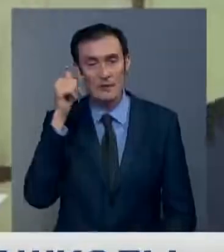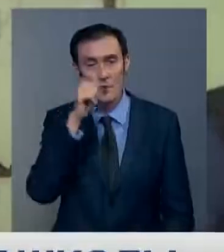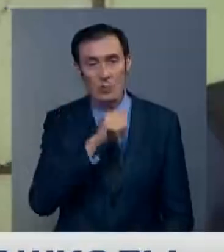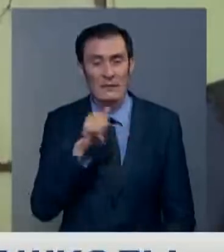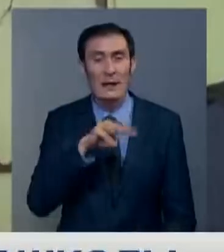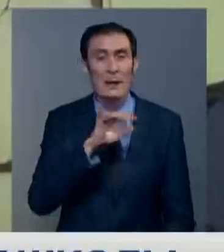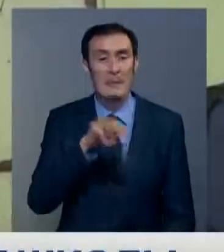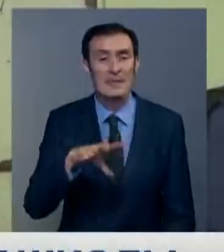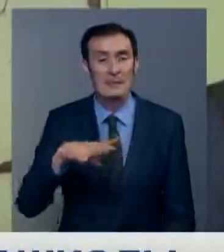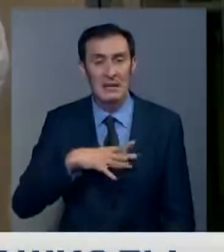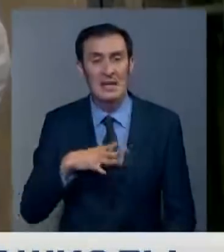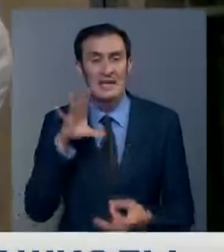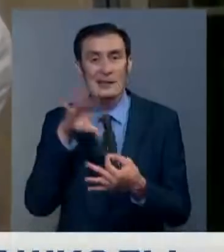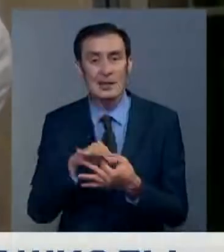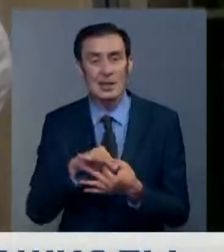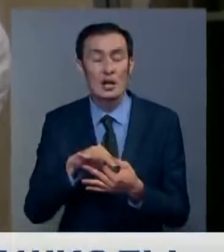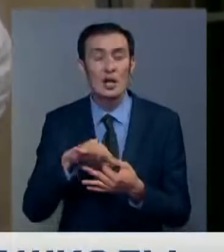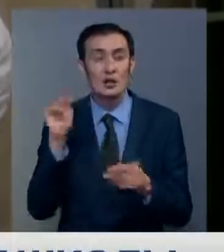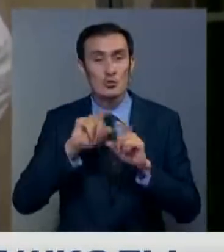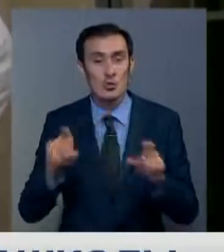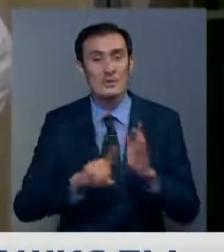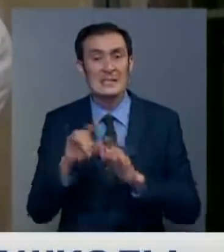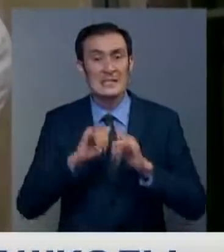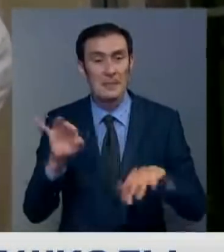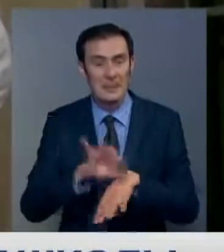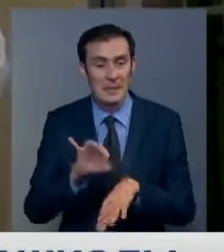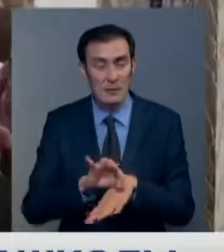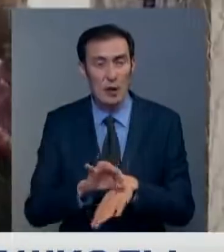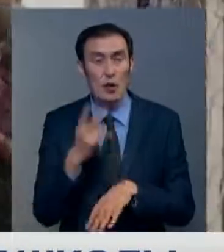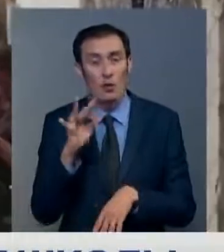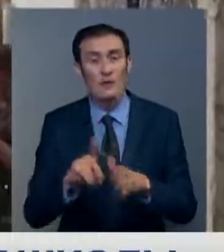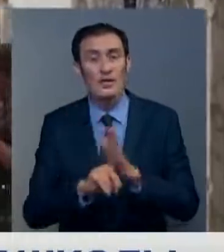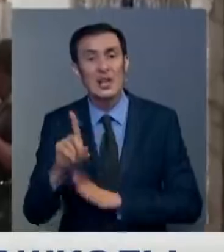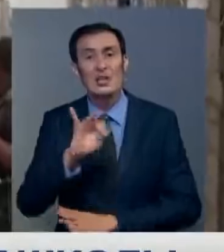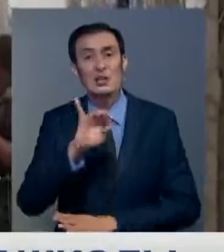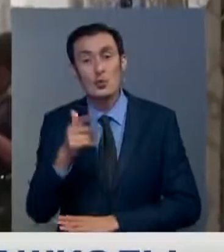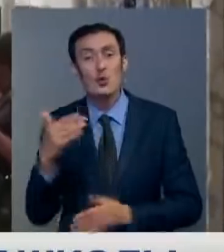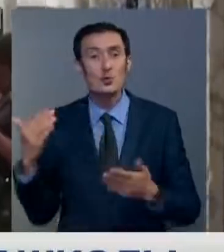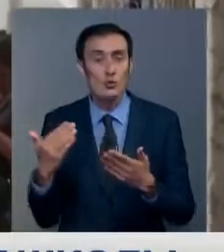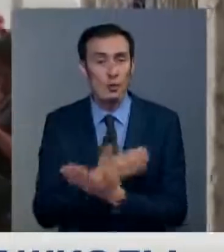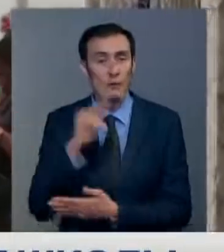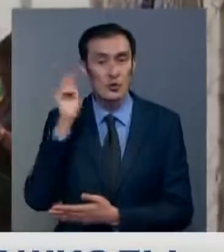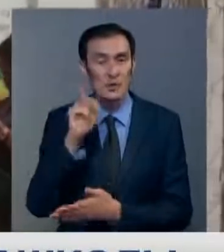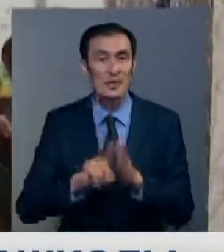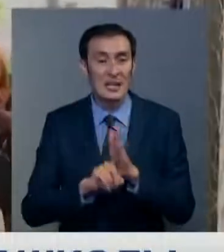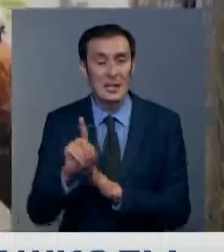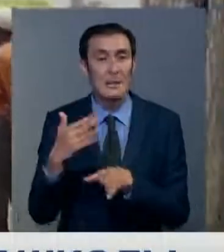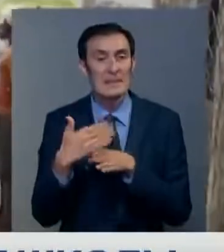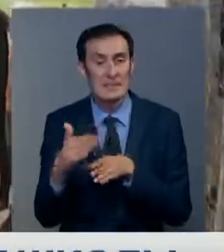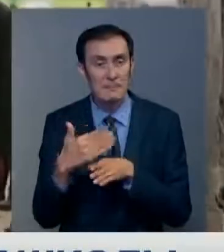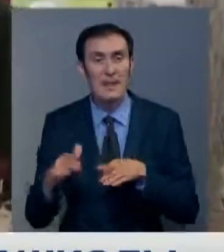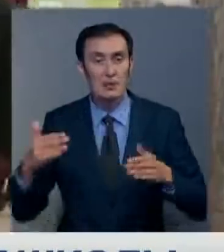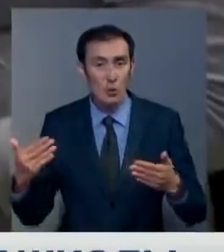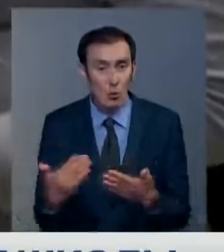власти ЮАР закрыли все школы из-за начавшейся эпидемии в стране. Однако в начале июня занятия в учебных заведениях начали постепенно